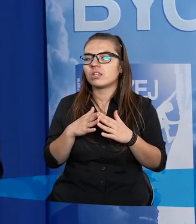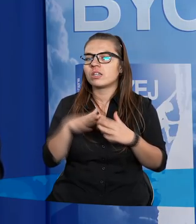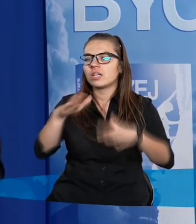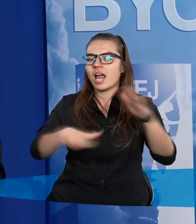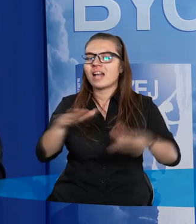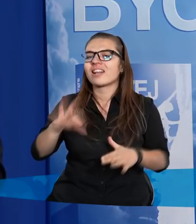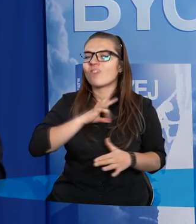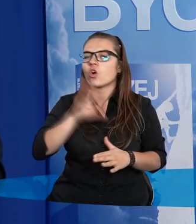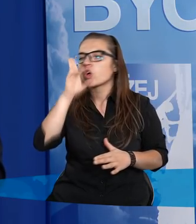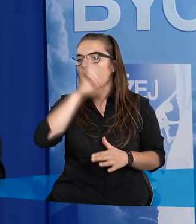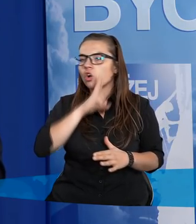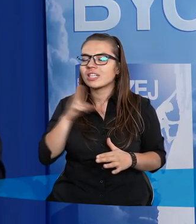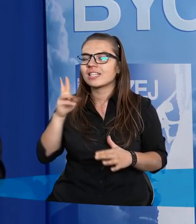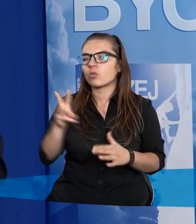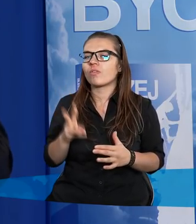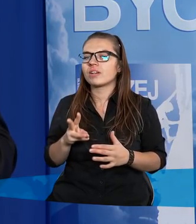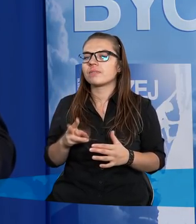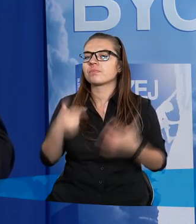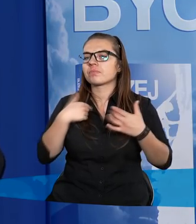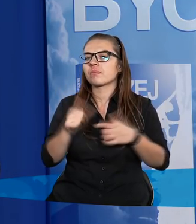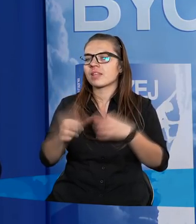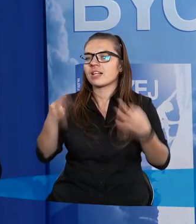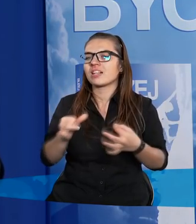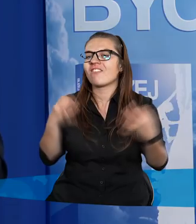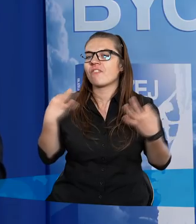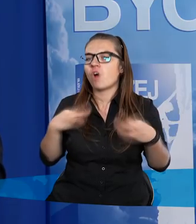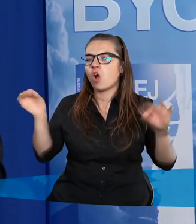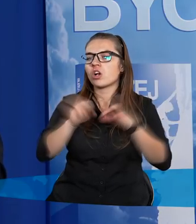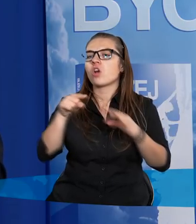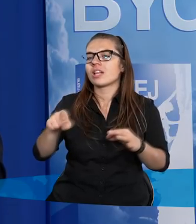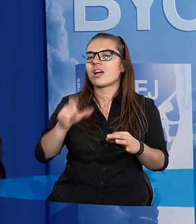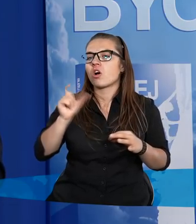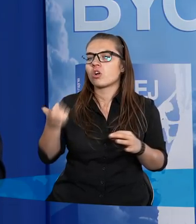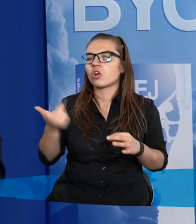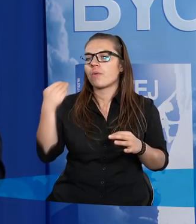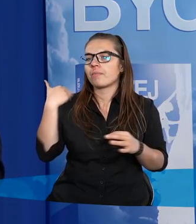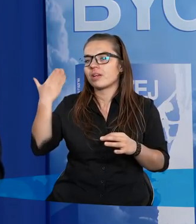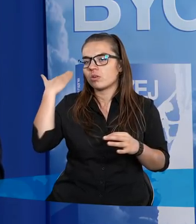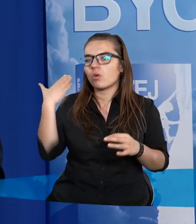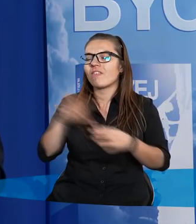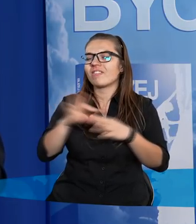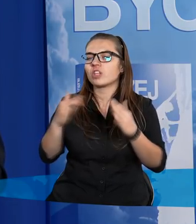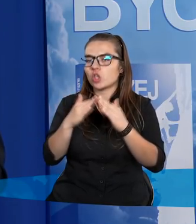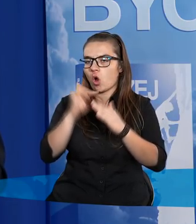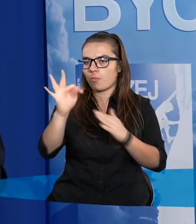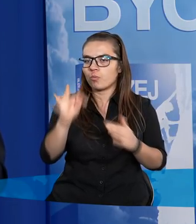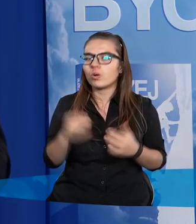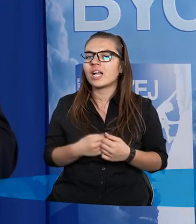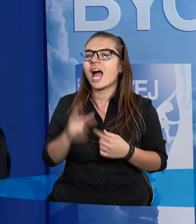naśladuje swoich rodziców. Ja dzisiaj jestem wolny od tego, co było obecne w moim domu,